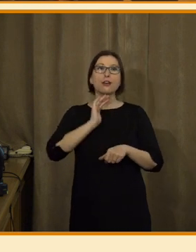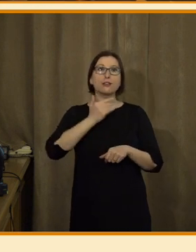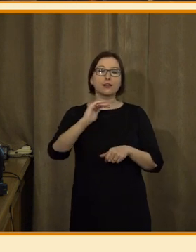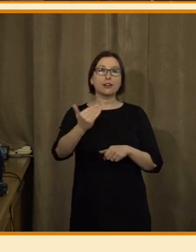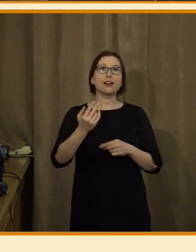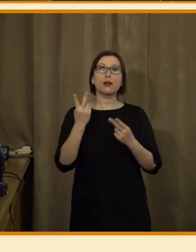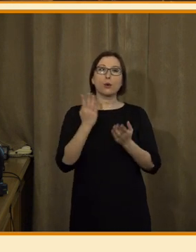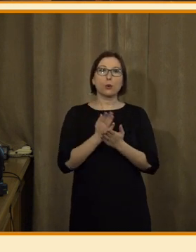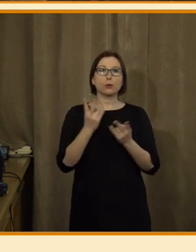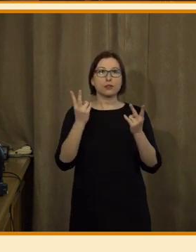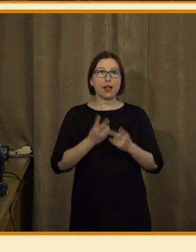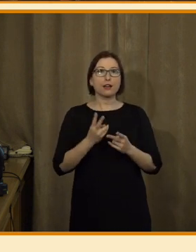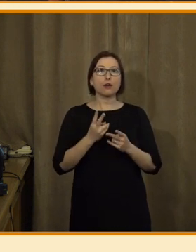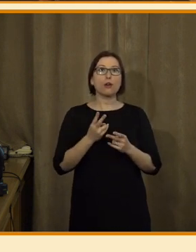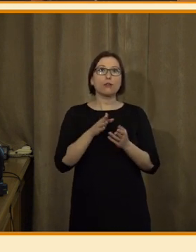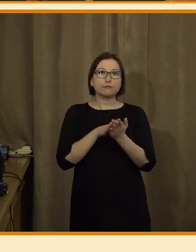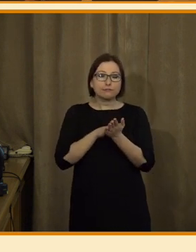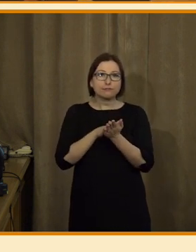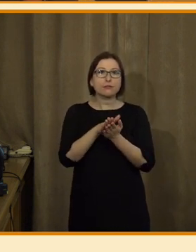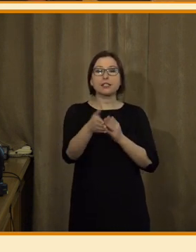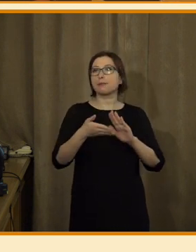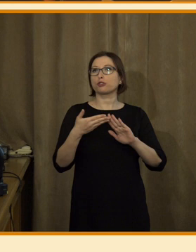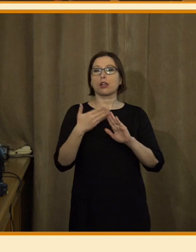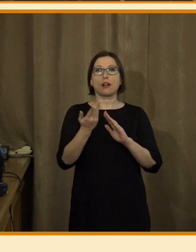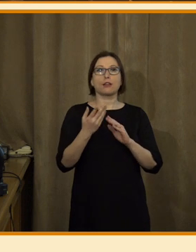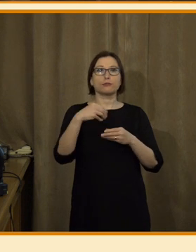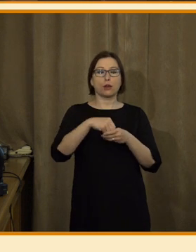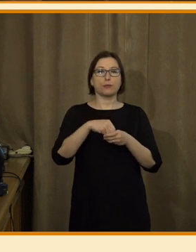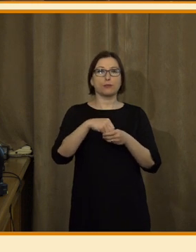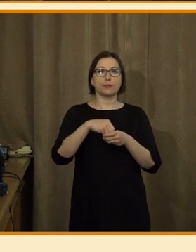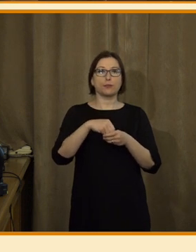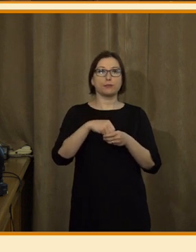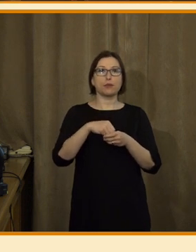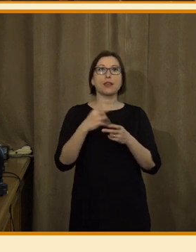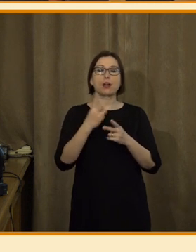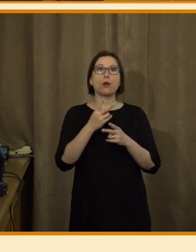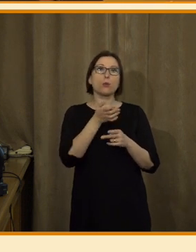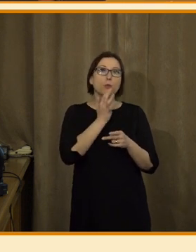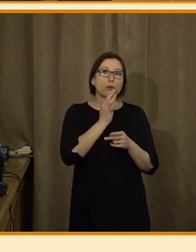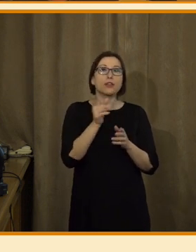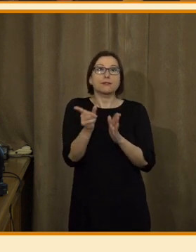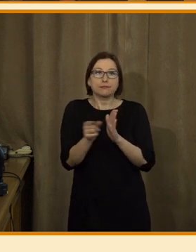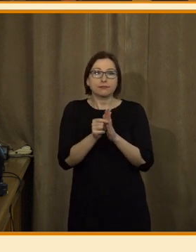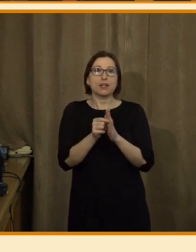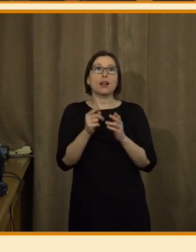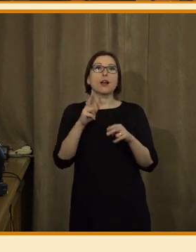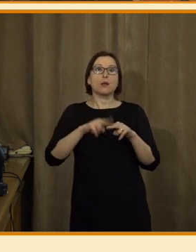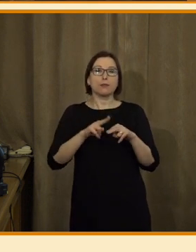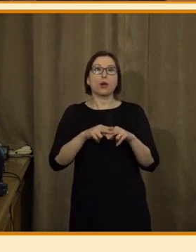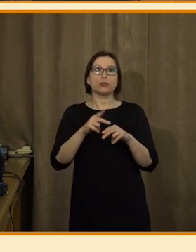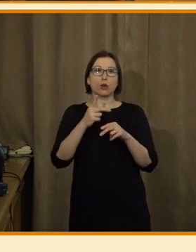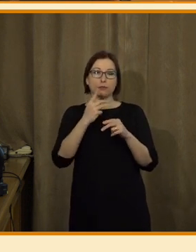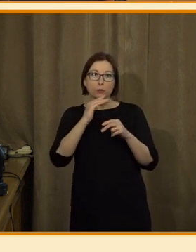do dojezdu nějakého podkresu. Pohodně podkres.